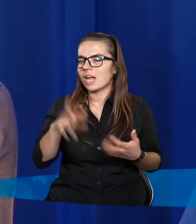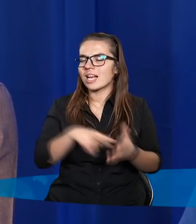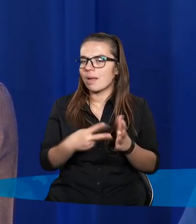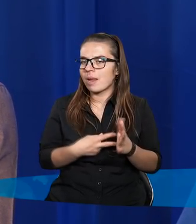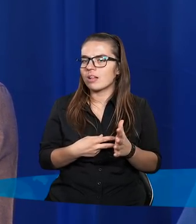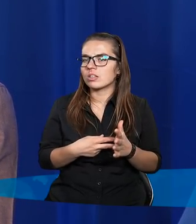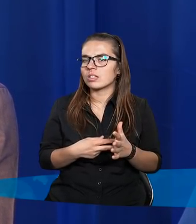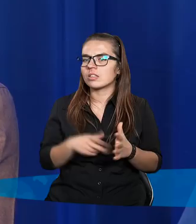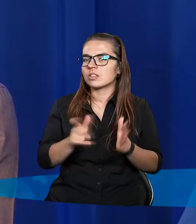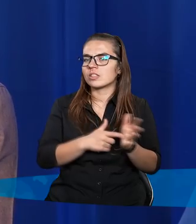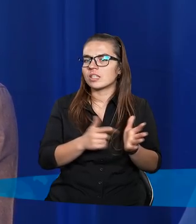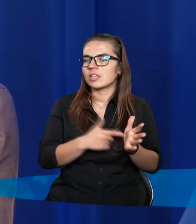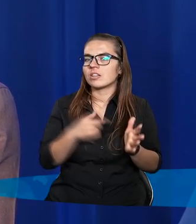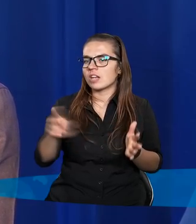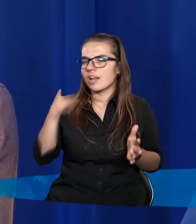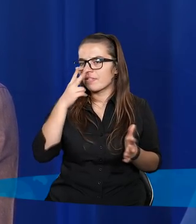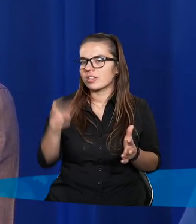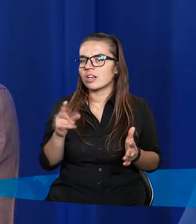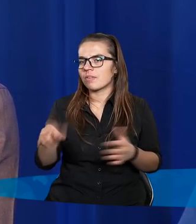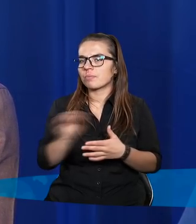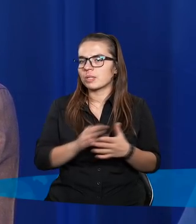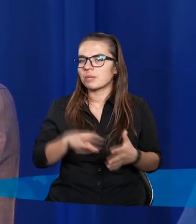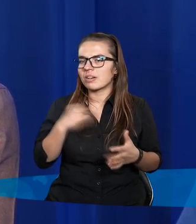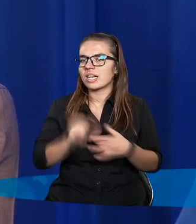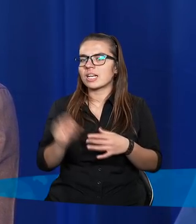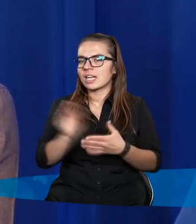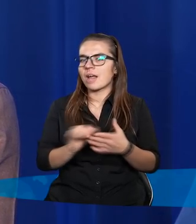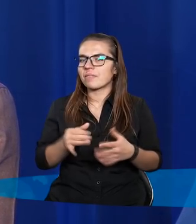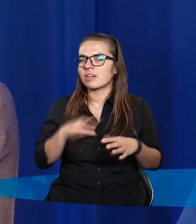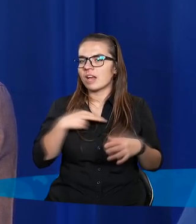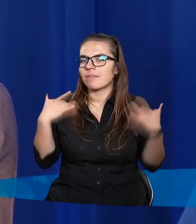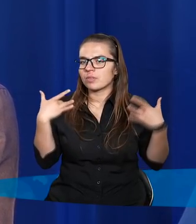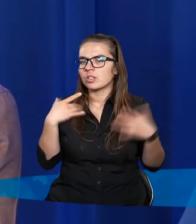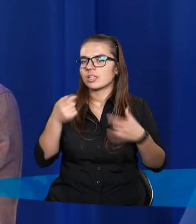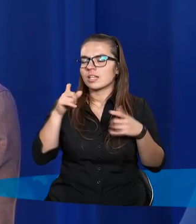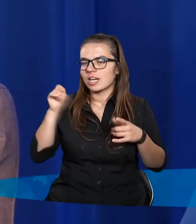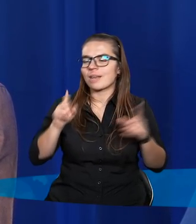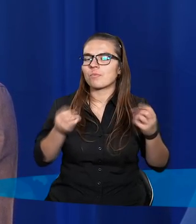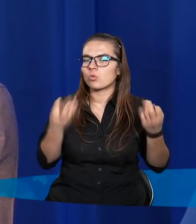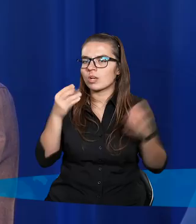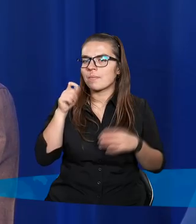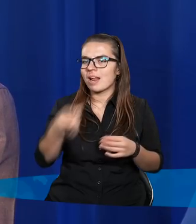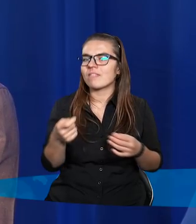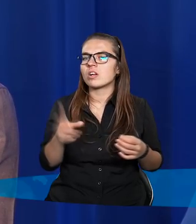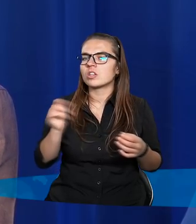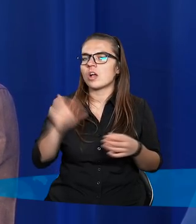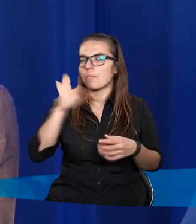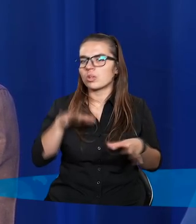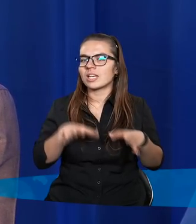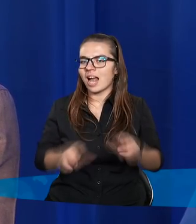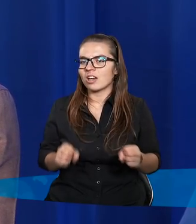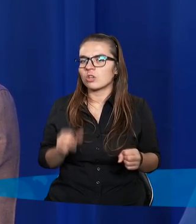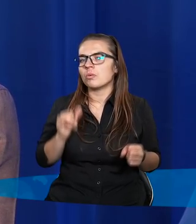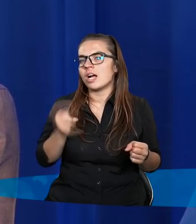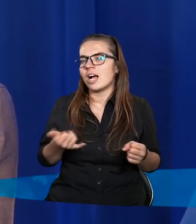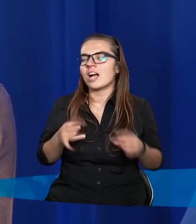tak zaplanował, ale często widzimy tak w Piśmie Świętym, jak i w naszym życiu, nazywamy to czasem cudem, kiedy Pan Bóg zatrzymuje